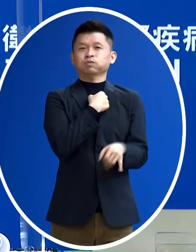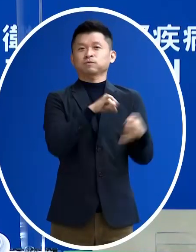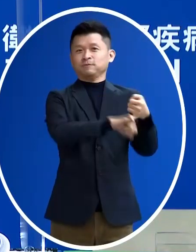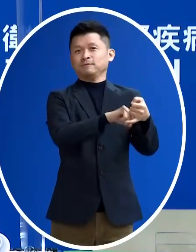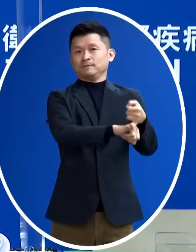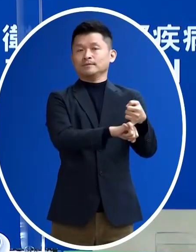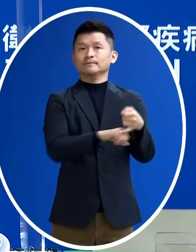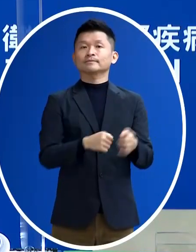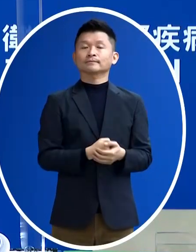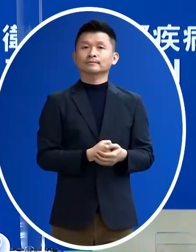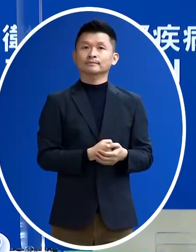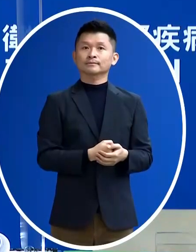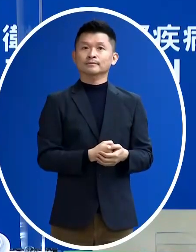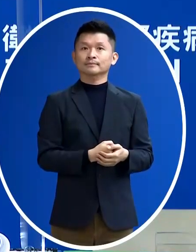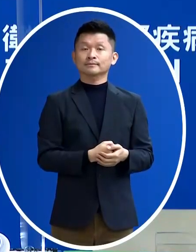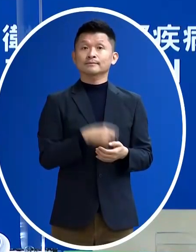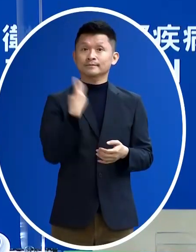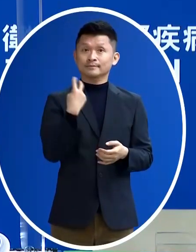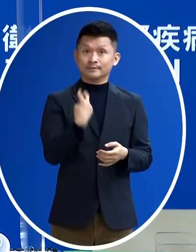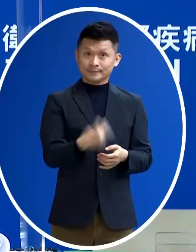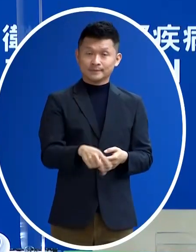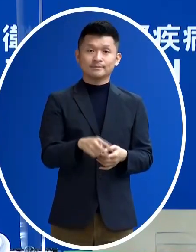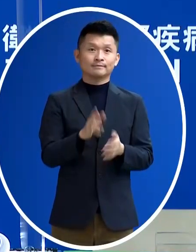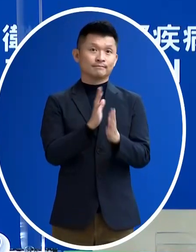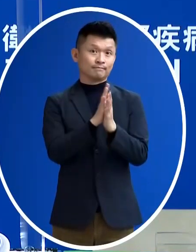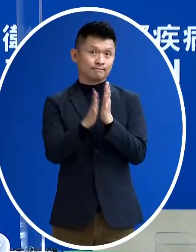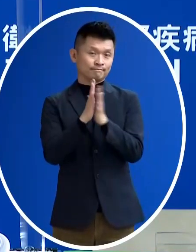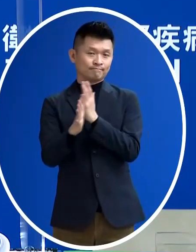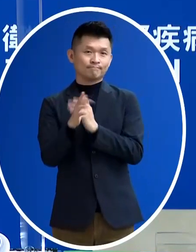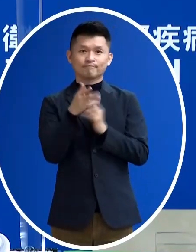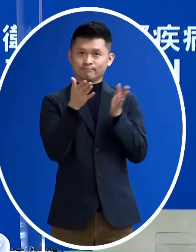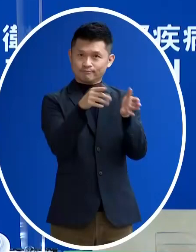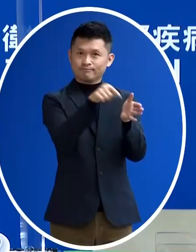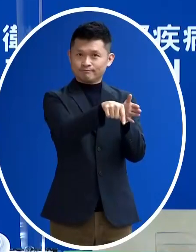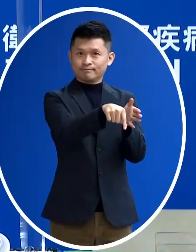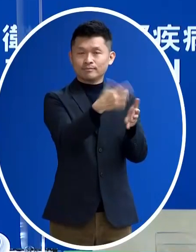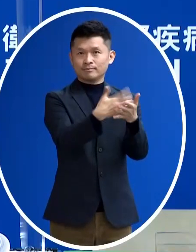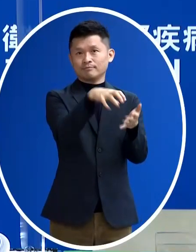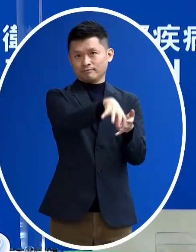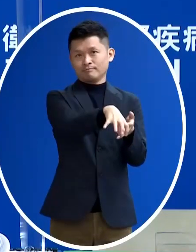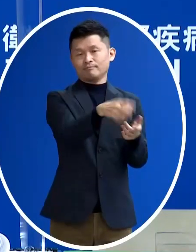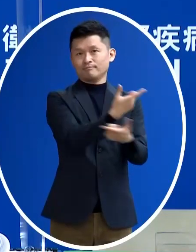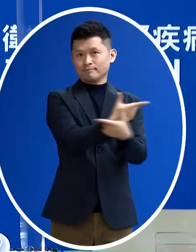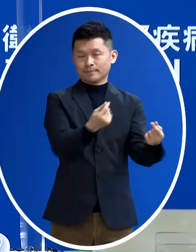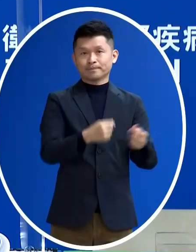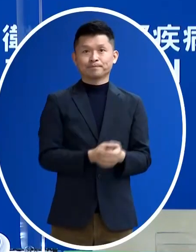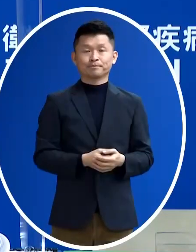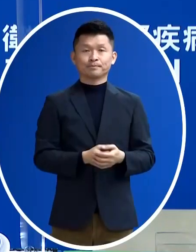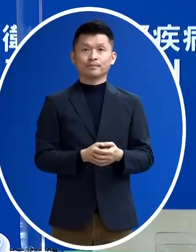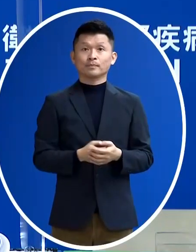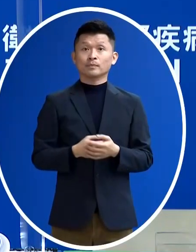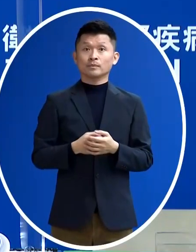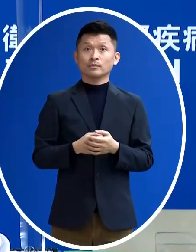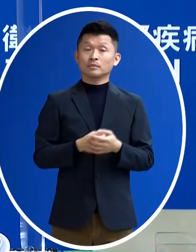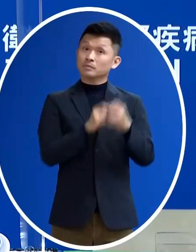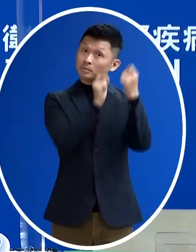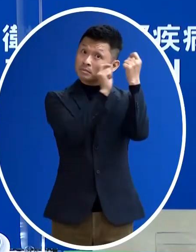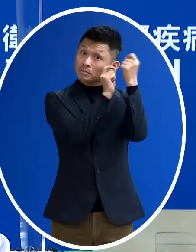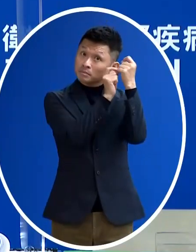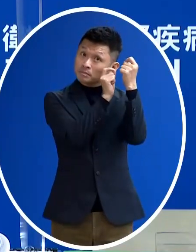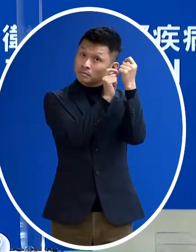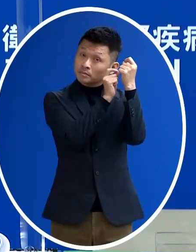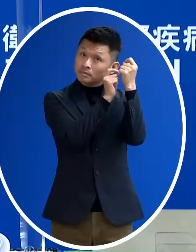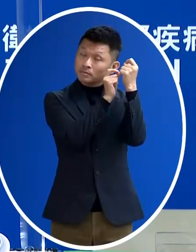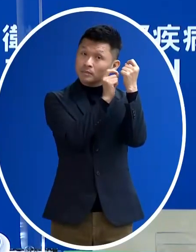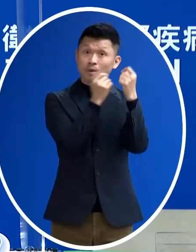在 在這個預約接種的部分 都在平台上面進行 那近日如果時間已經